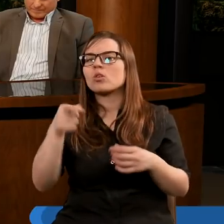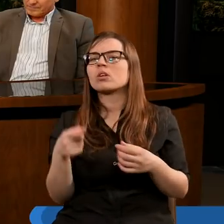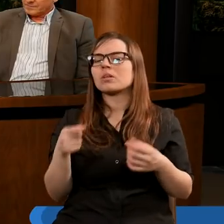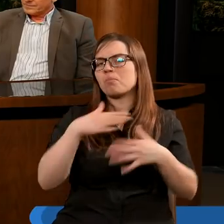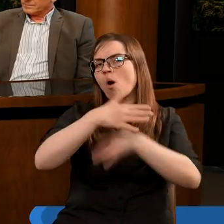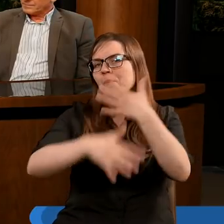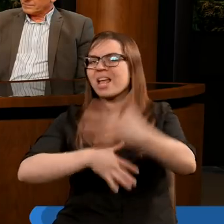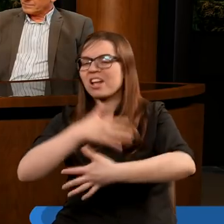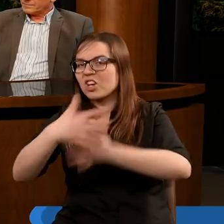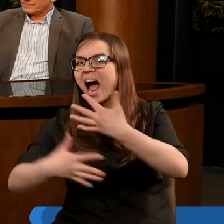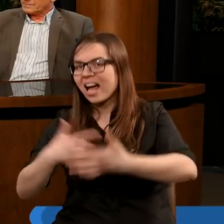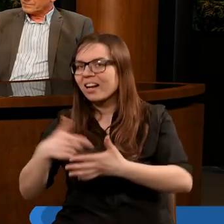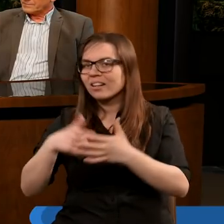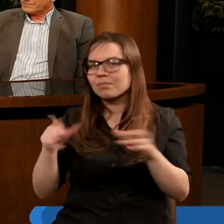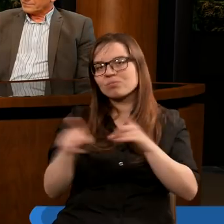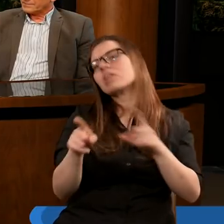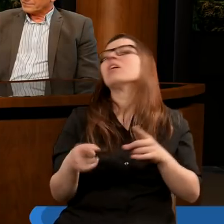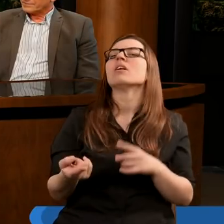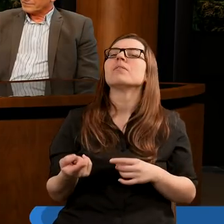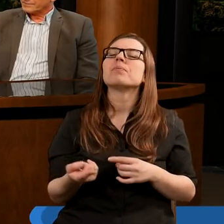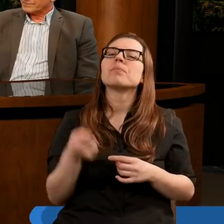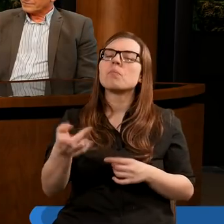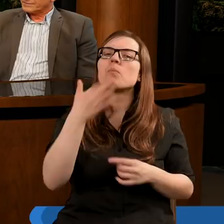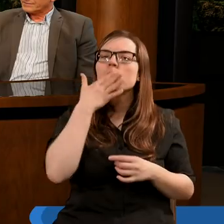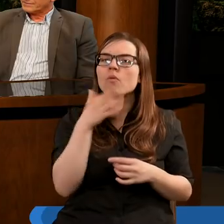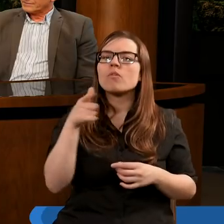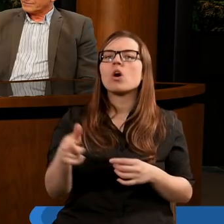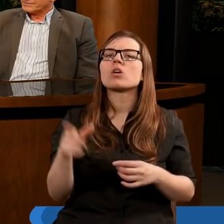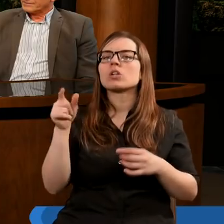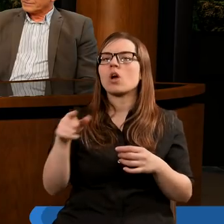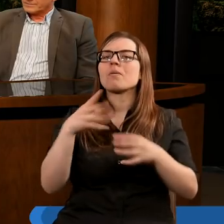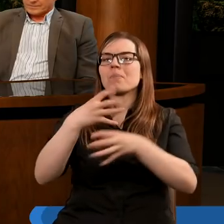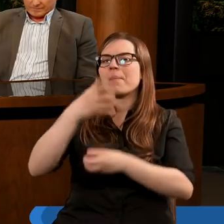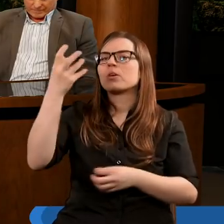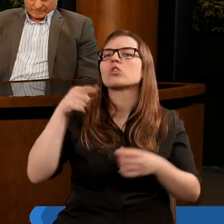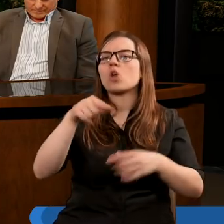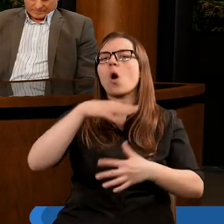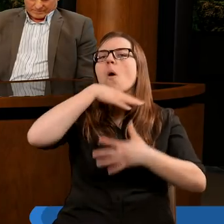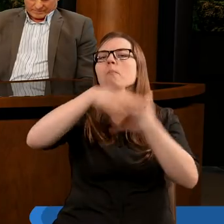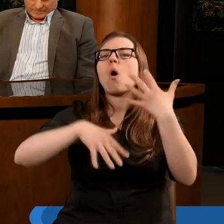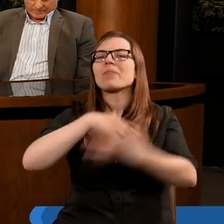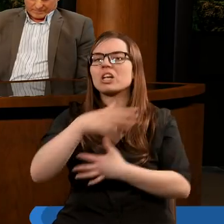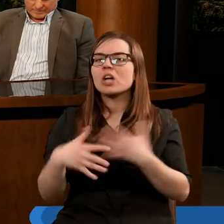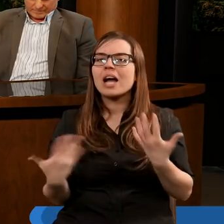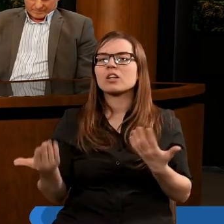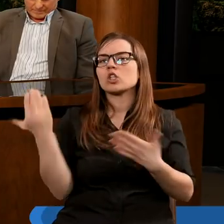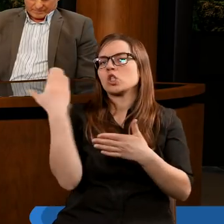oznacza pomieszanie, a drugi anioł mówi o tym, że oto ten Babilon, to pomieszanie